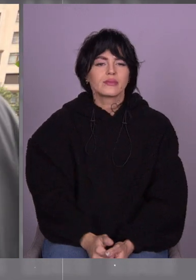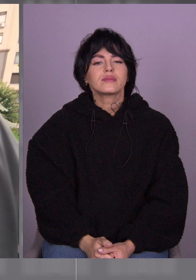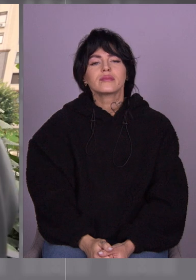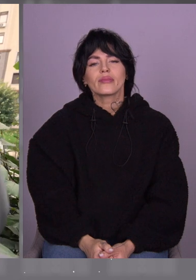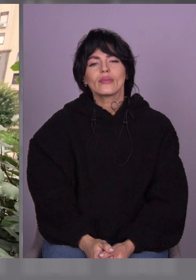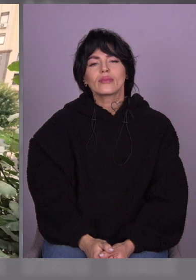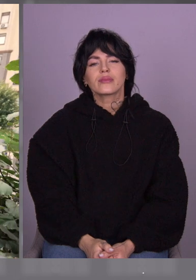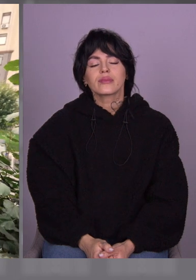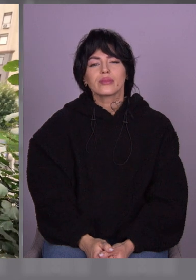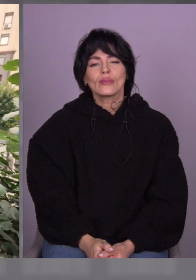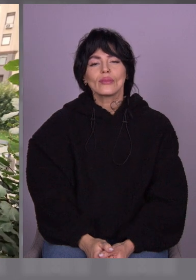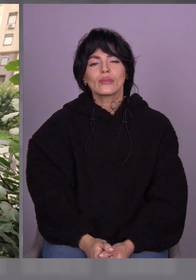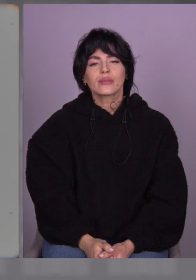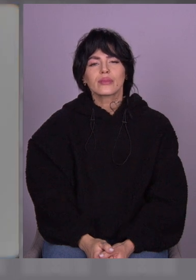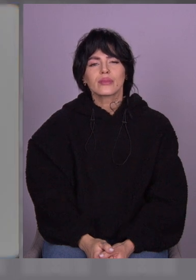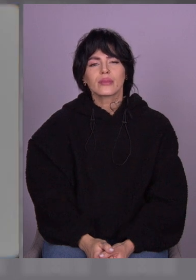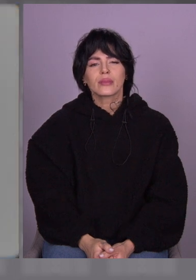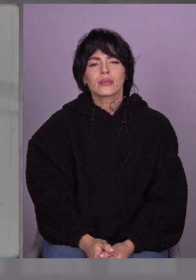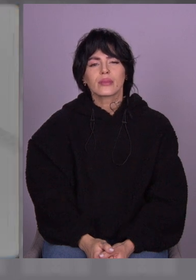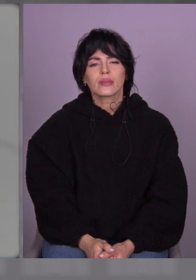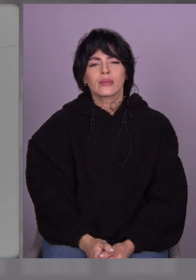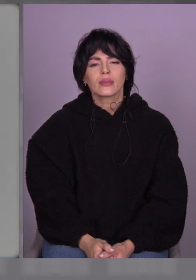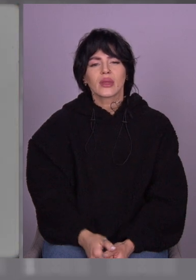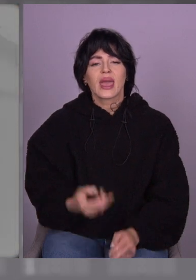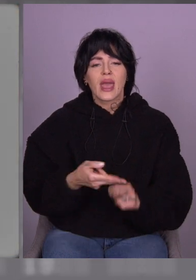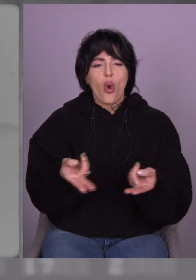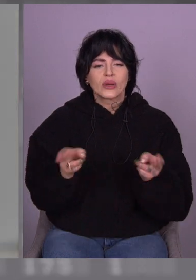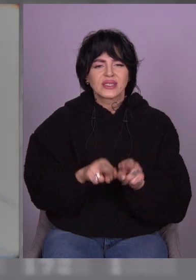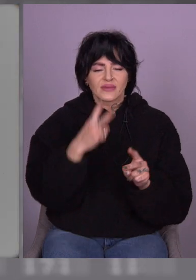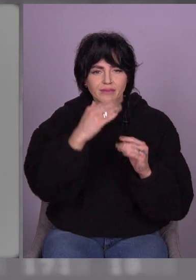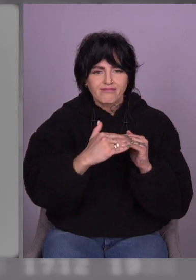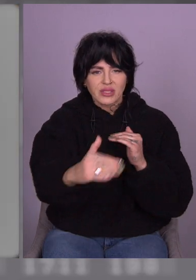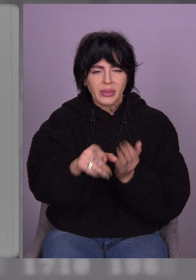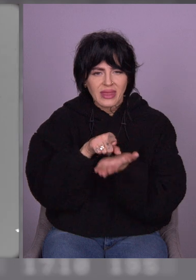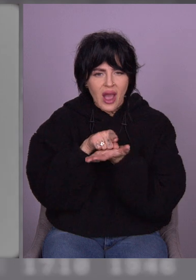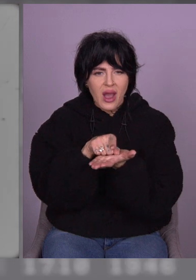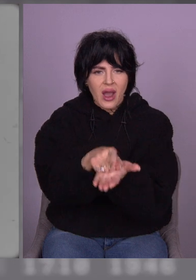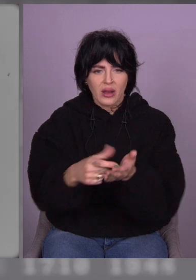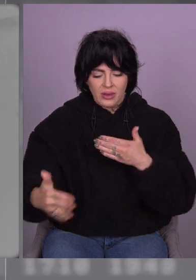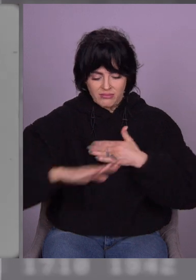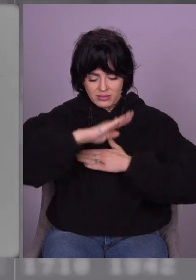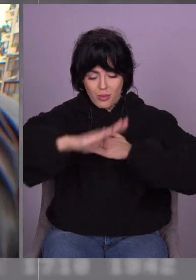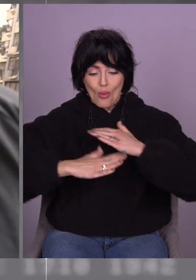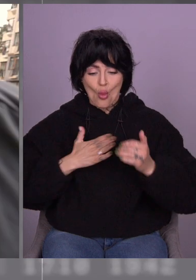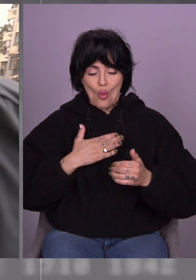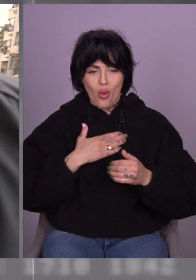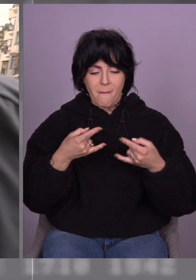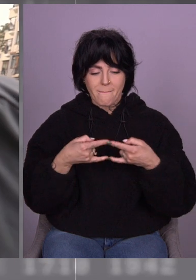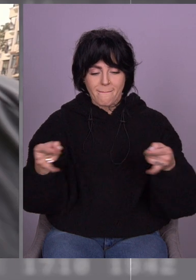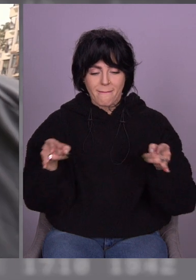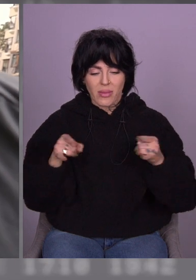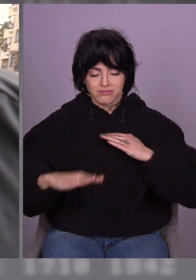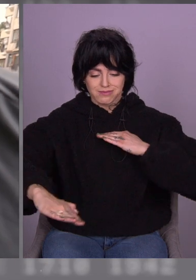Дивляйте, ось сліди від танку. І він якраз прямо під балконом стояв. Вони